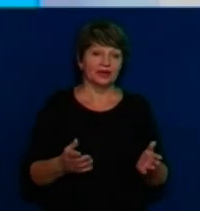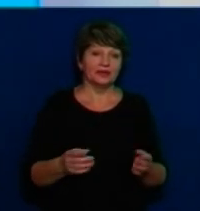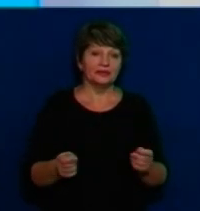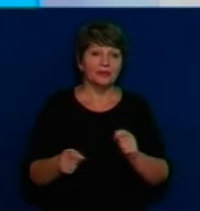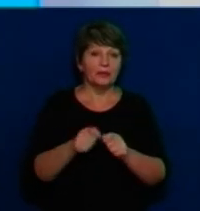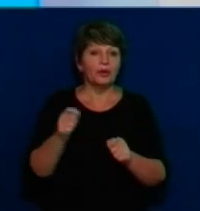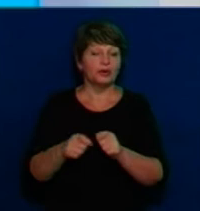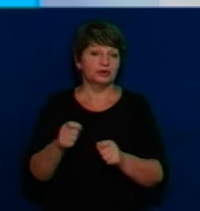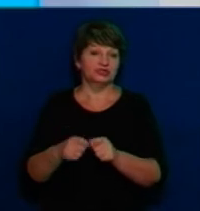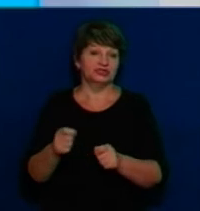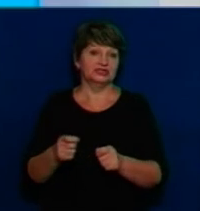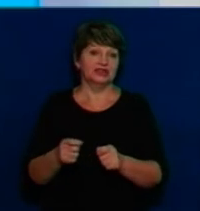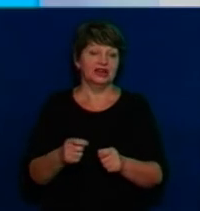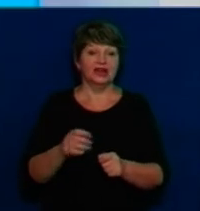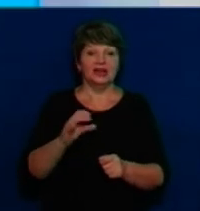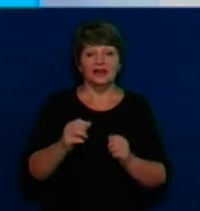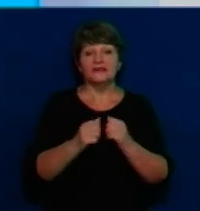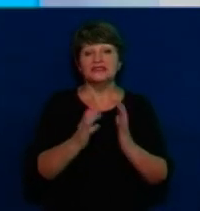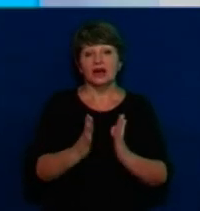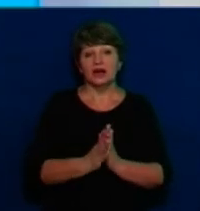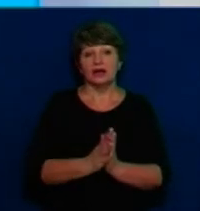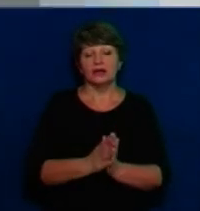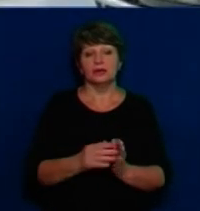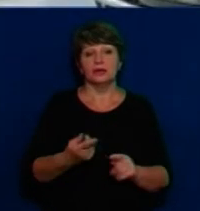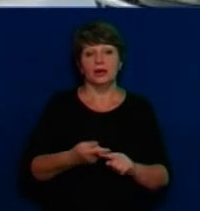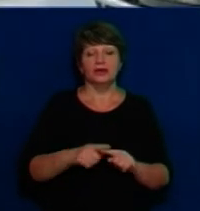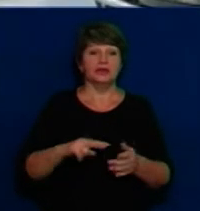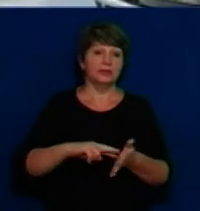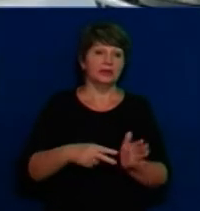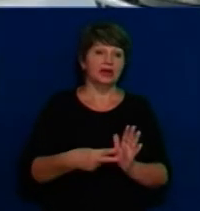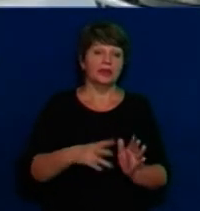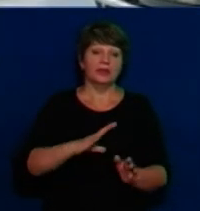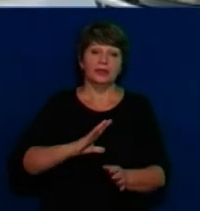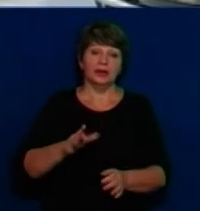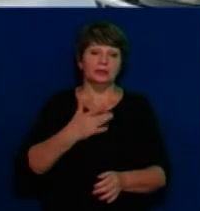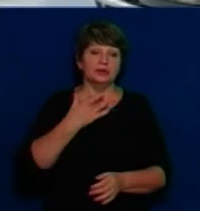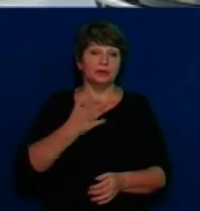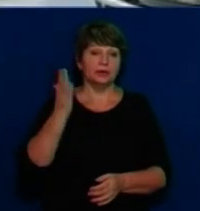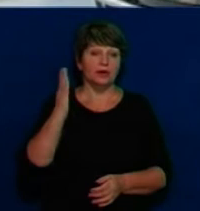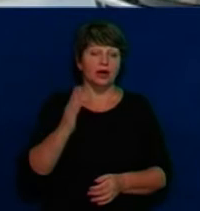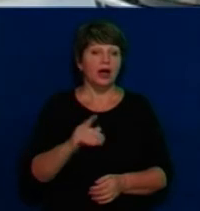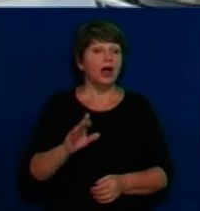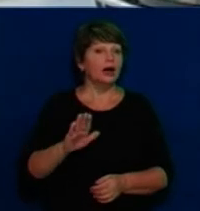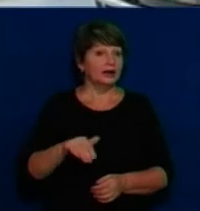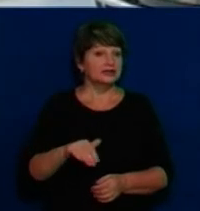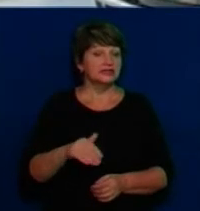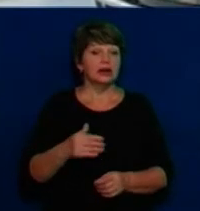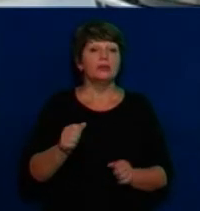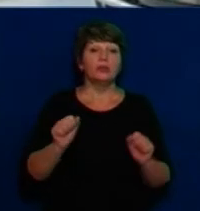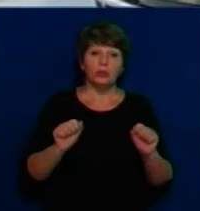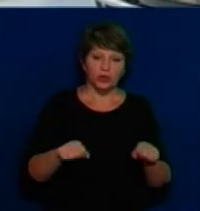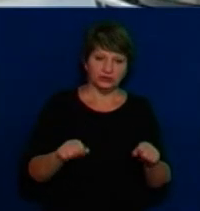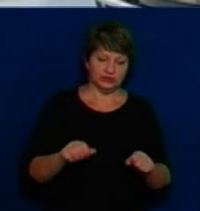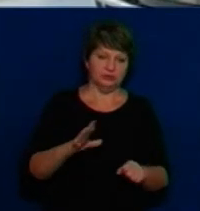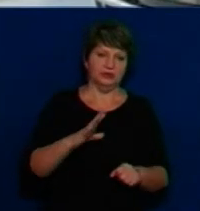кажуть. І взагалі працівний план не був проголосований. Хоча наголошую, що не було жодних, що можна було його